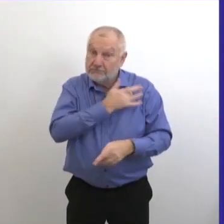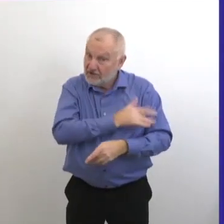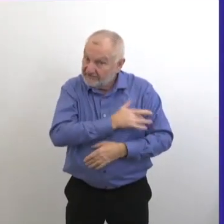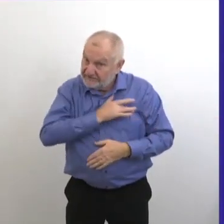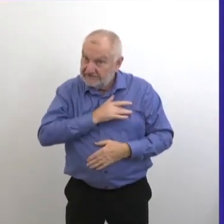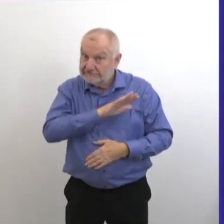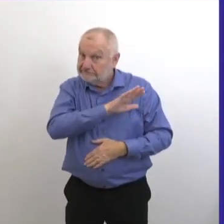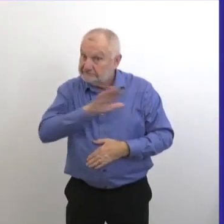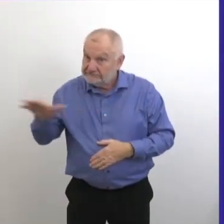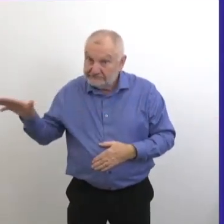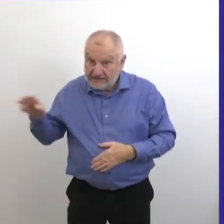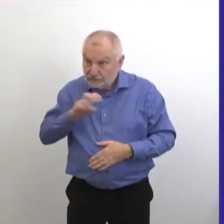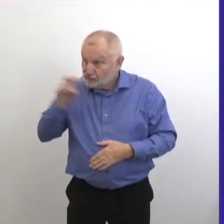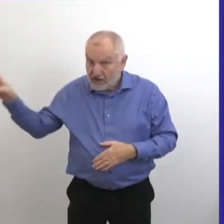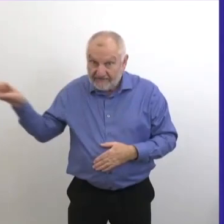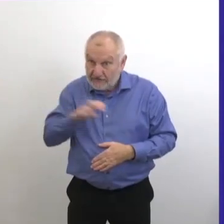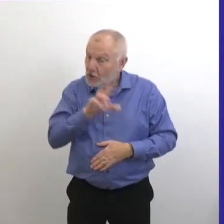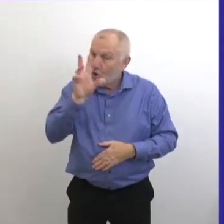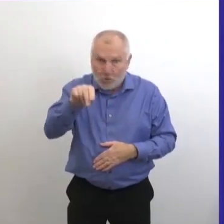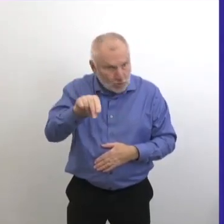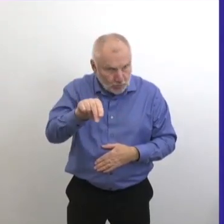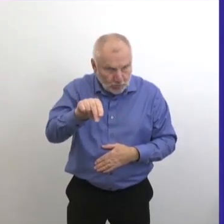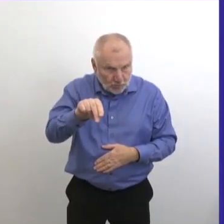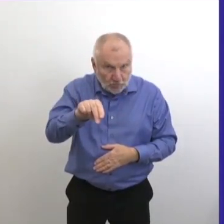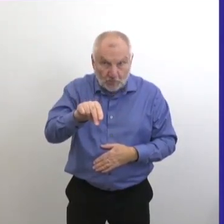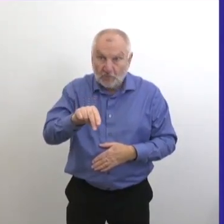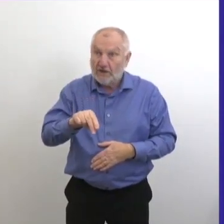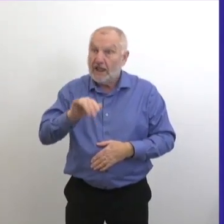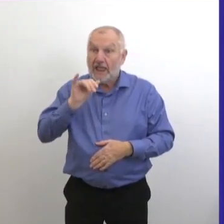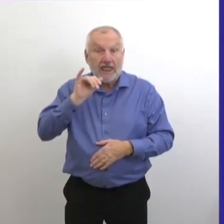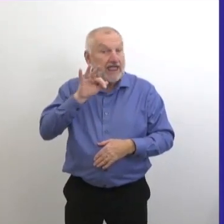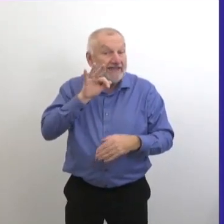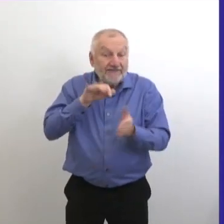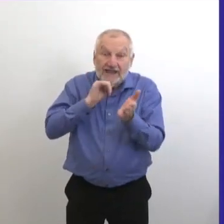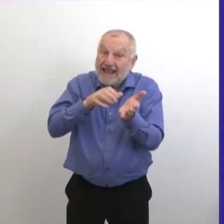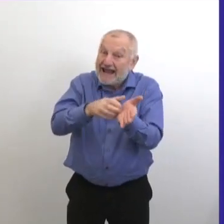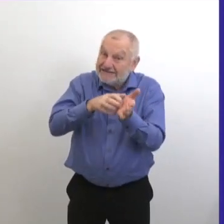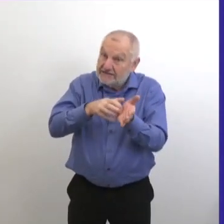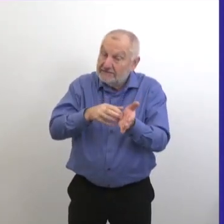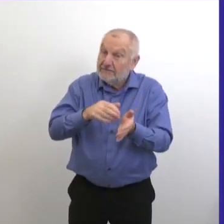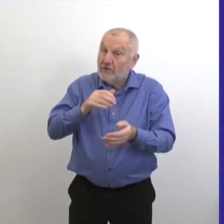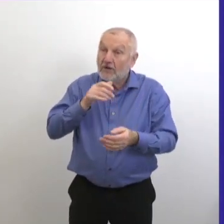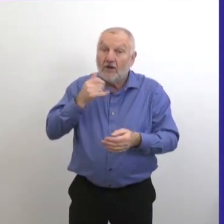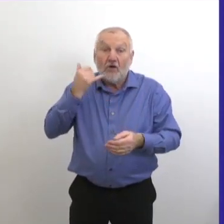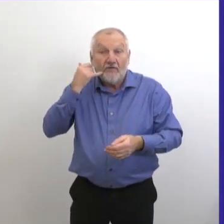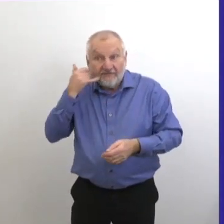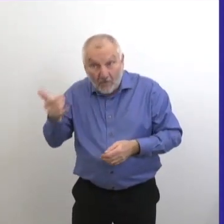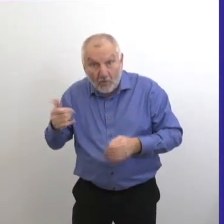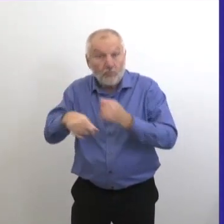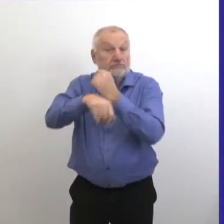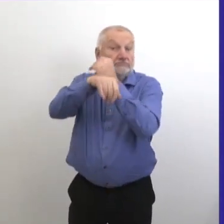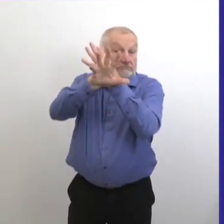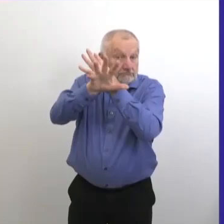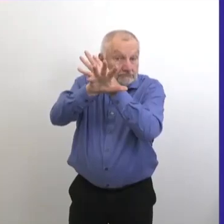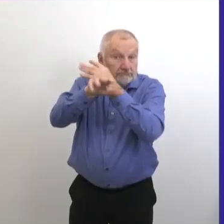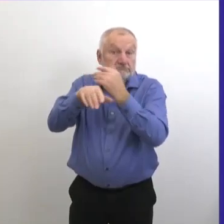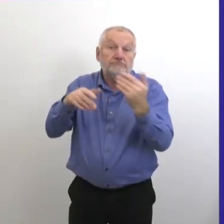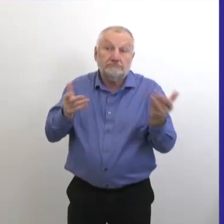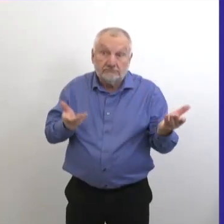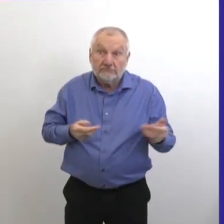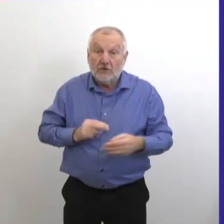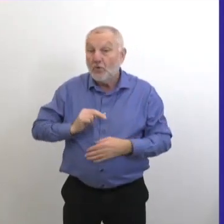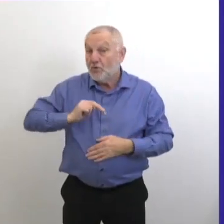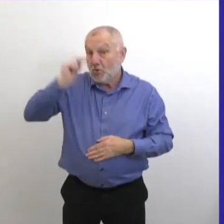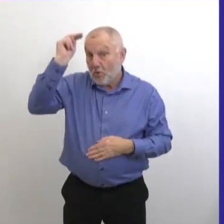non essentiels. On veut que vous connectiez avec vos amis et vos familles par tout moyen numérique et virtuel.